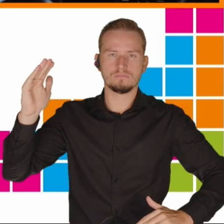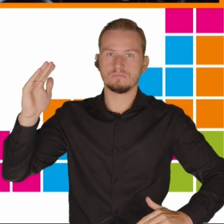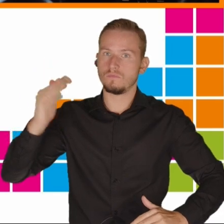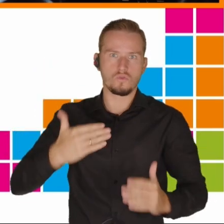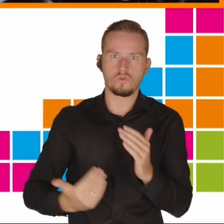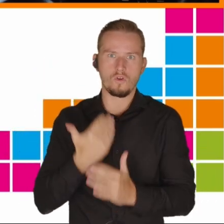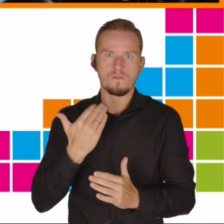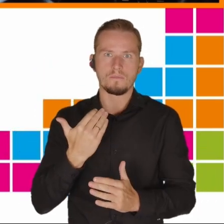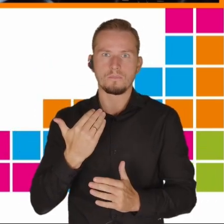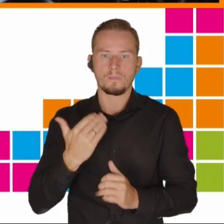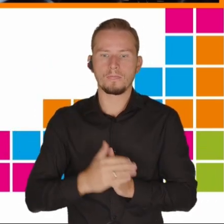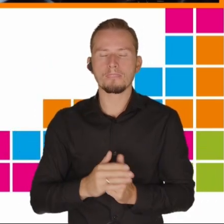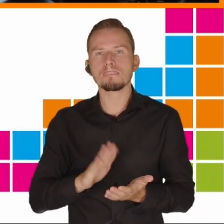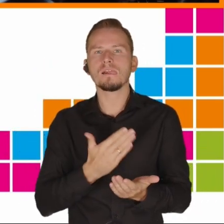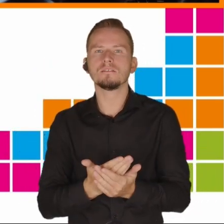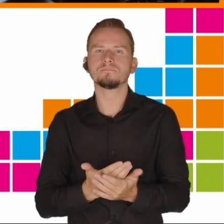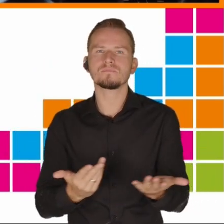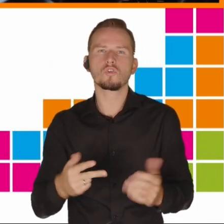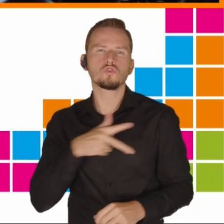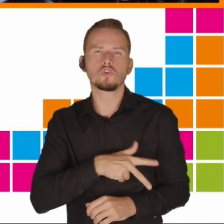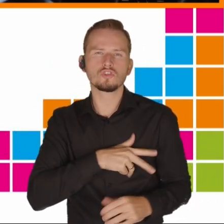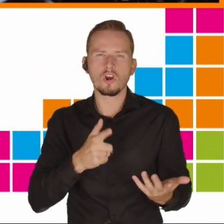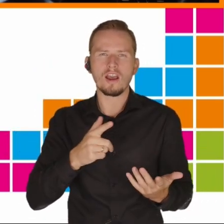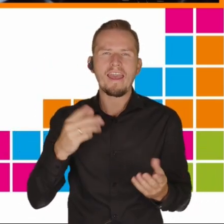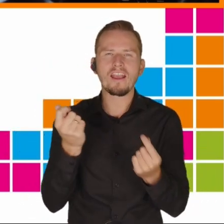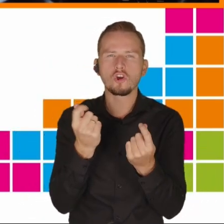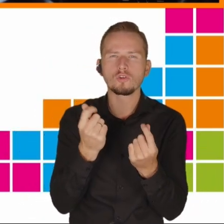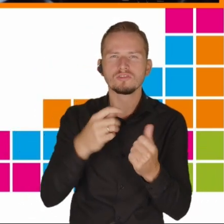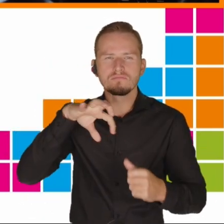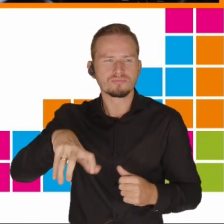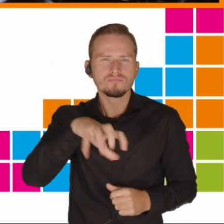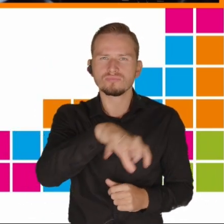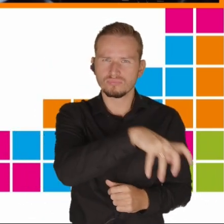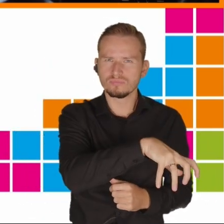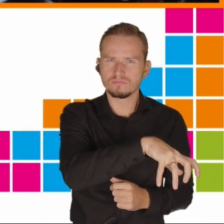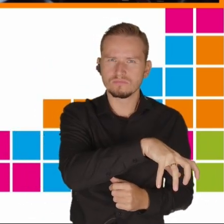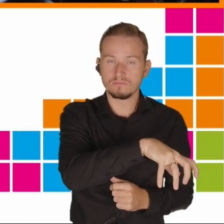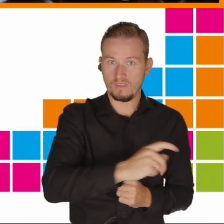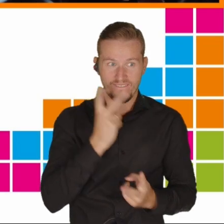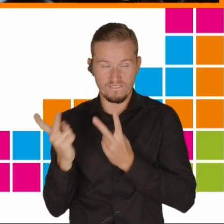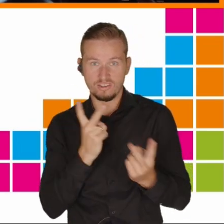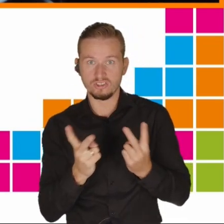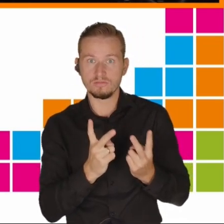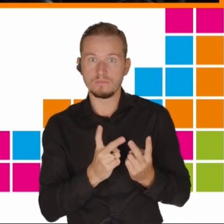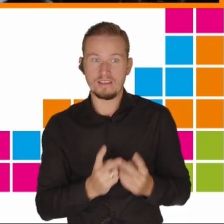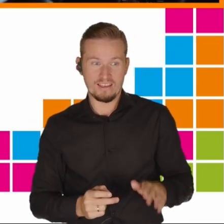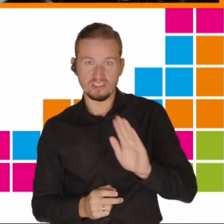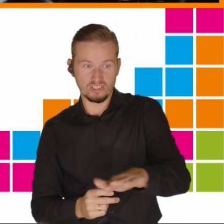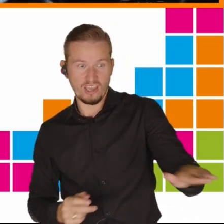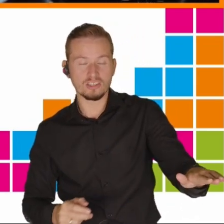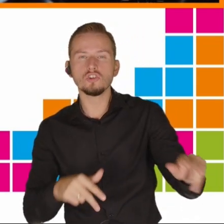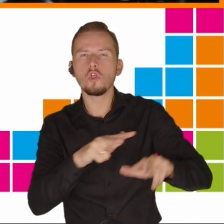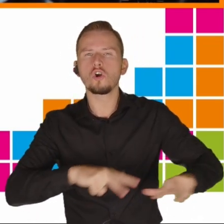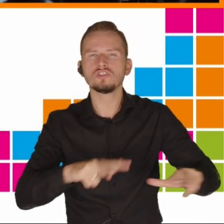socjo-ekonomicznymi. Widzimy też, że dzieci z rodzin o niższych